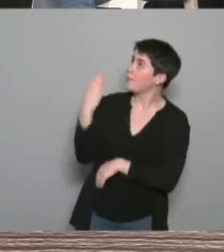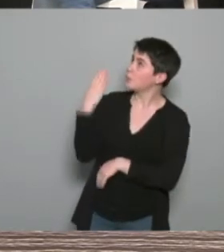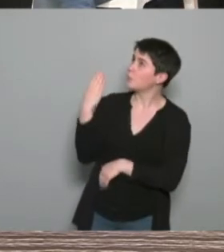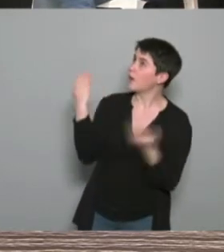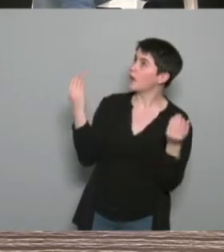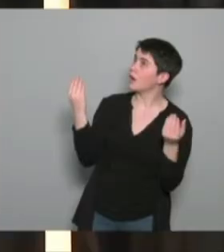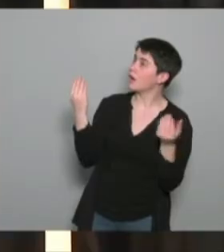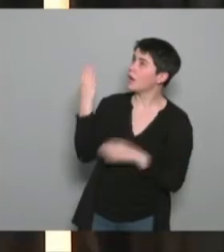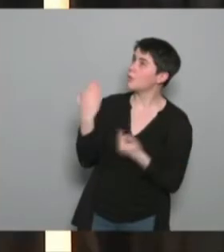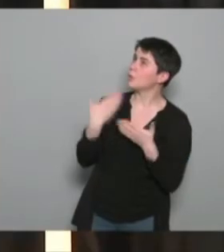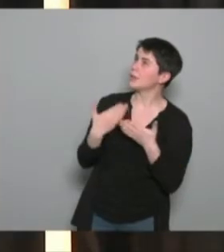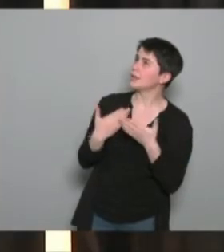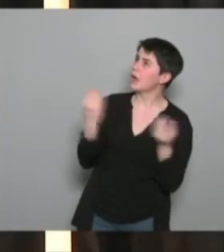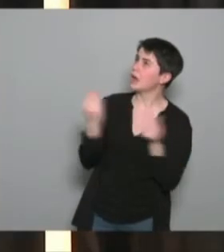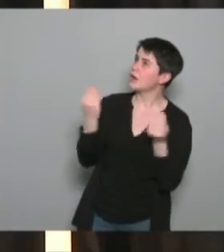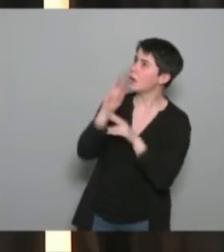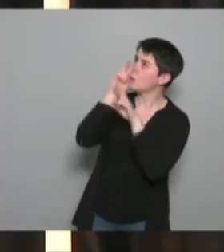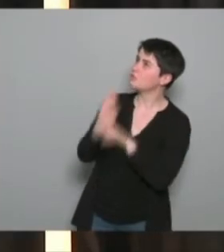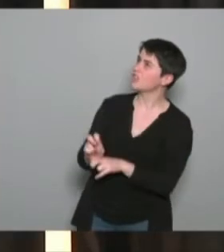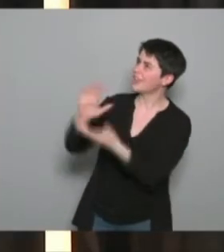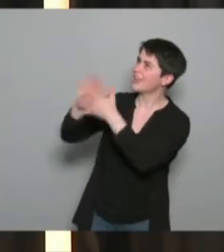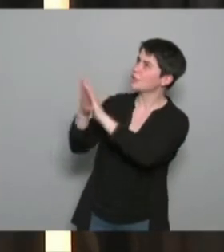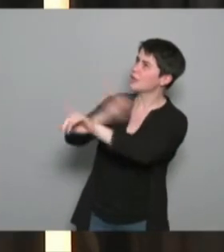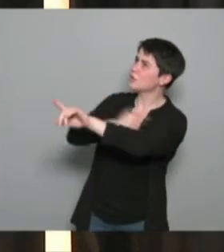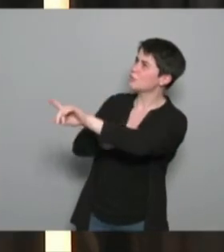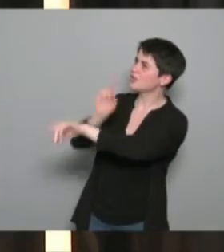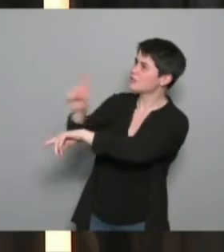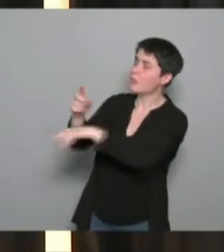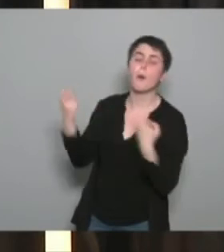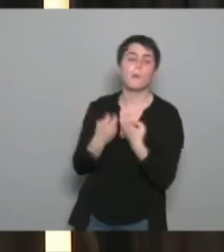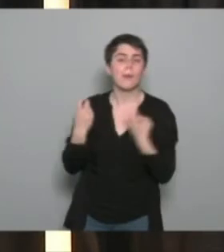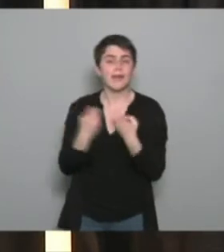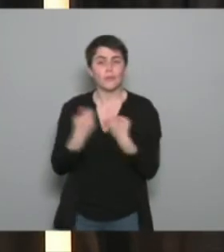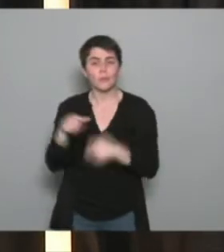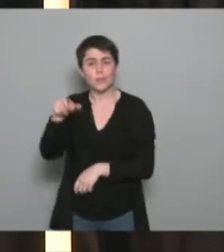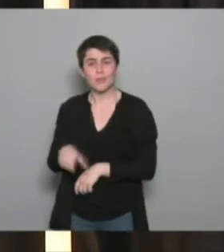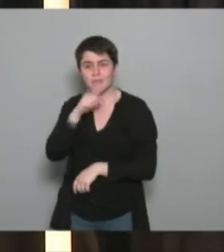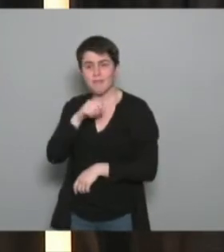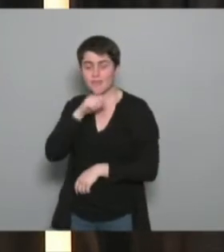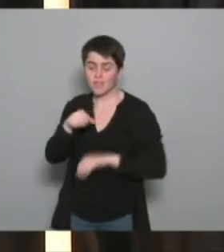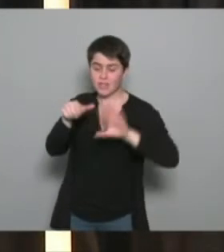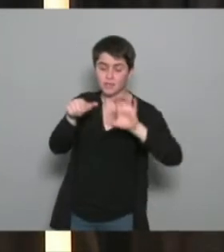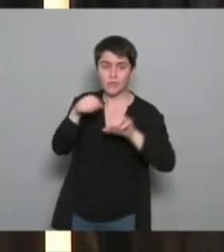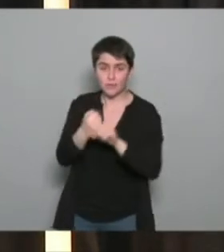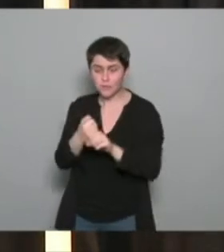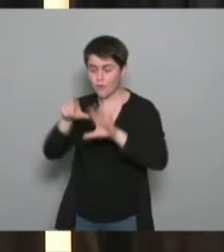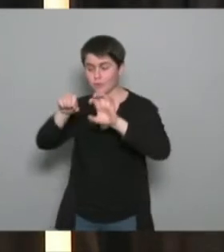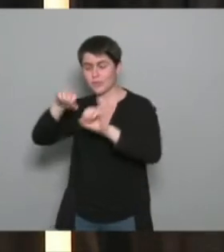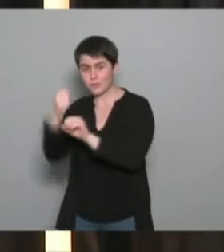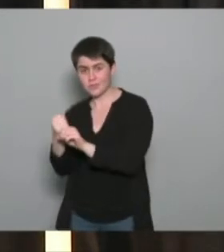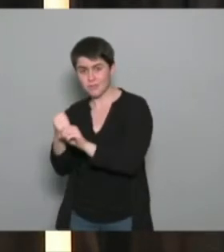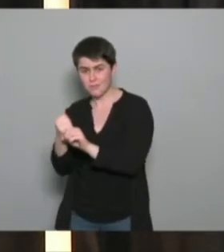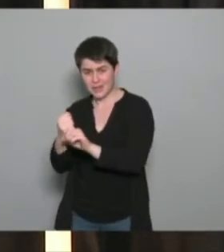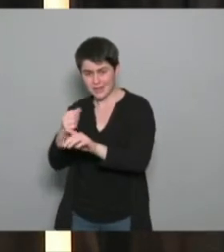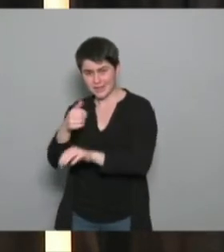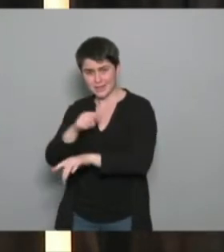là notamment quand on avance en âge vous avez 65 ans 70 ans vous'avez jamais fait de sport votre médecin vous dit ce serait peut-être bien d